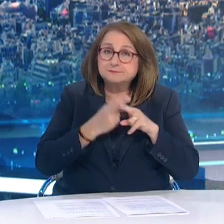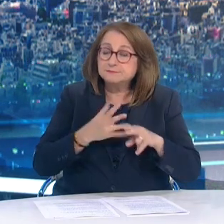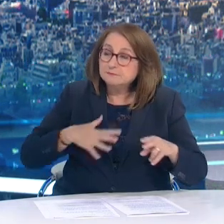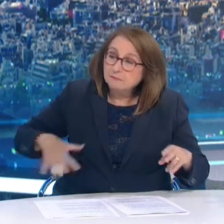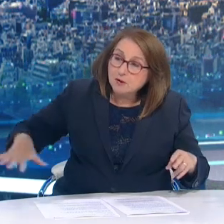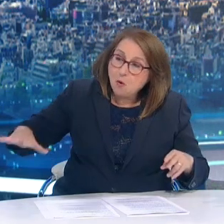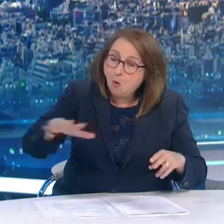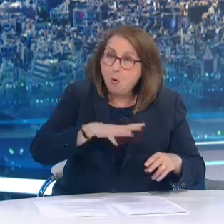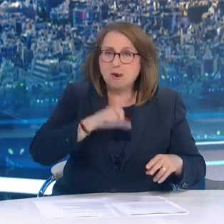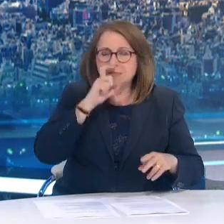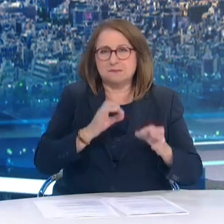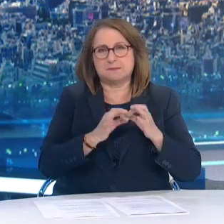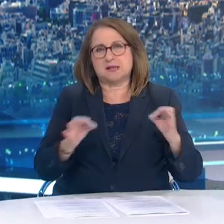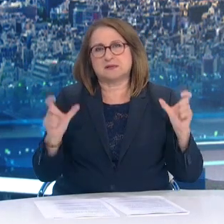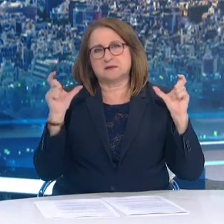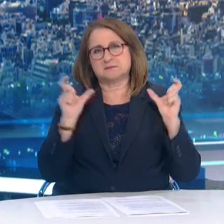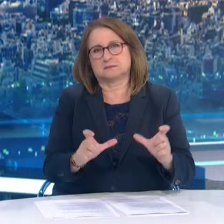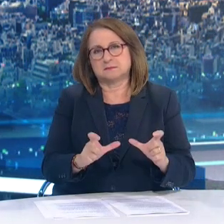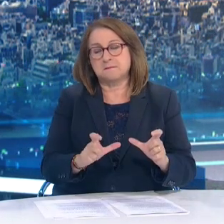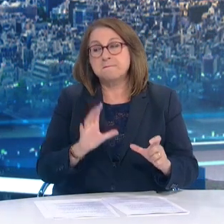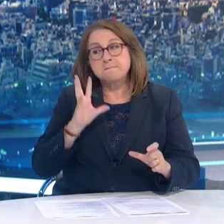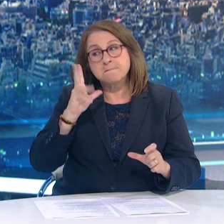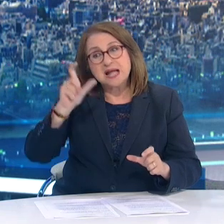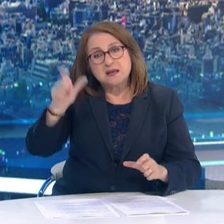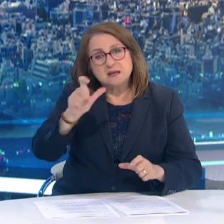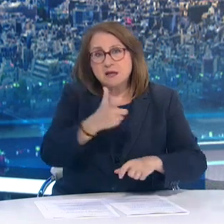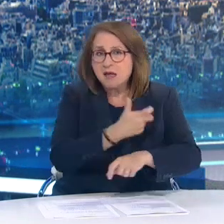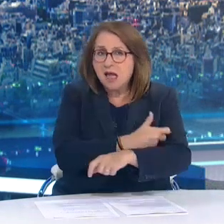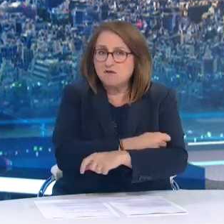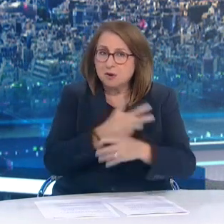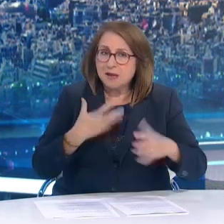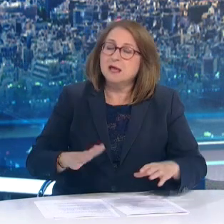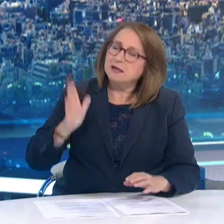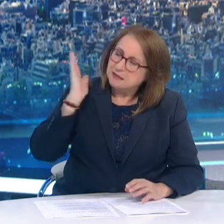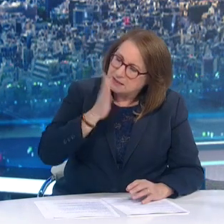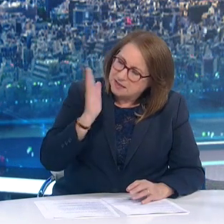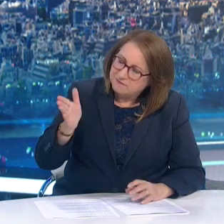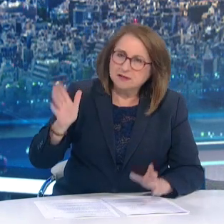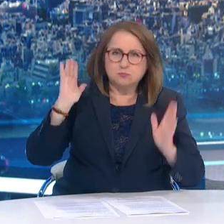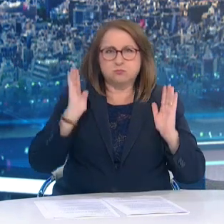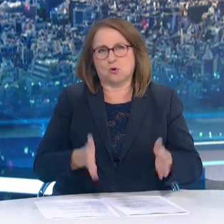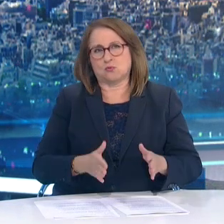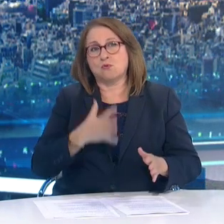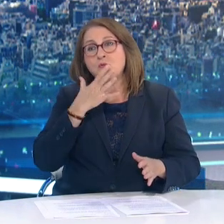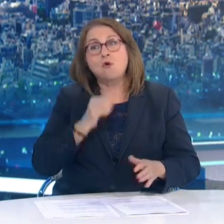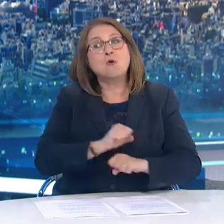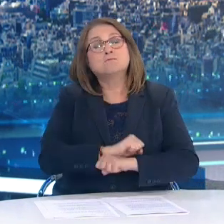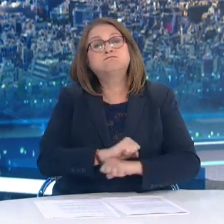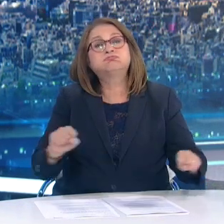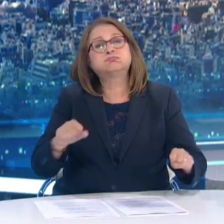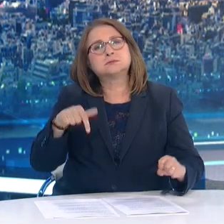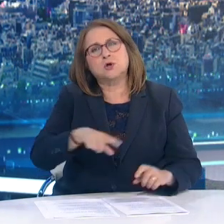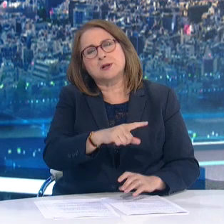ακόμα και από τους εμβολιασμένους. Ακριβώς λόγω της επικράτησης της πολυμεταδοτικής μετάλλαξης ΔΕΛΤΑ αλλά και των χαμηλών ποσοστών